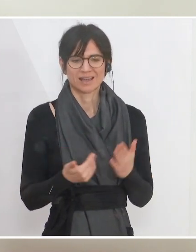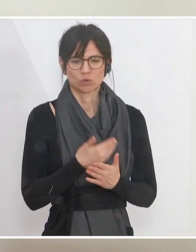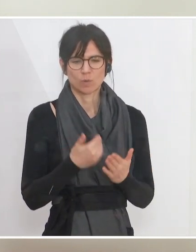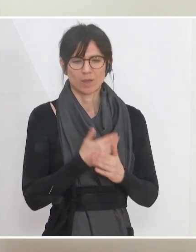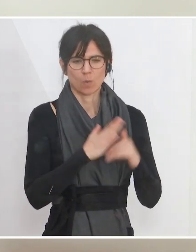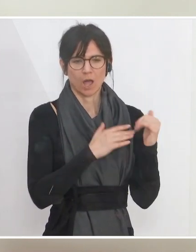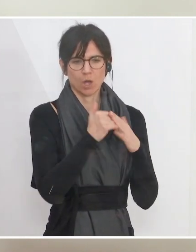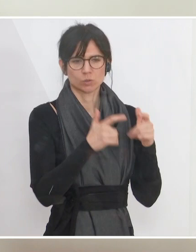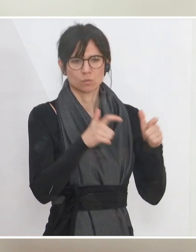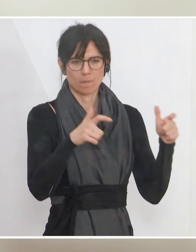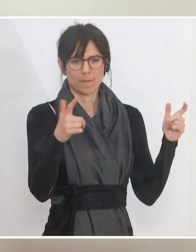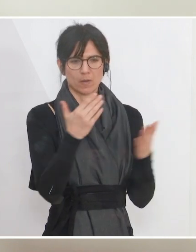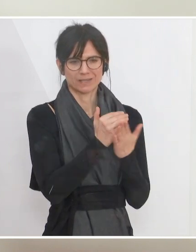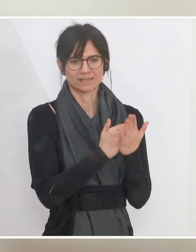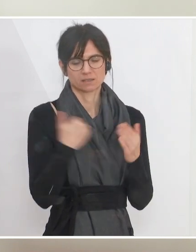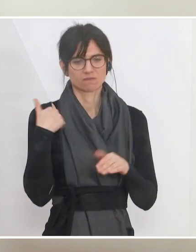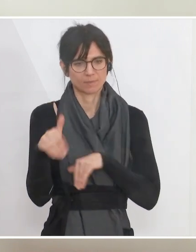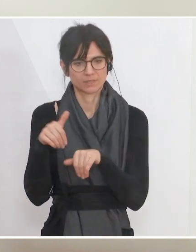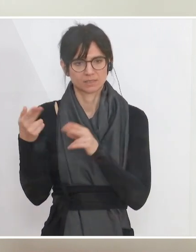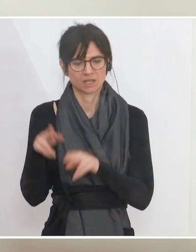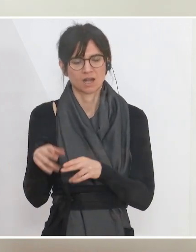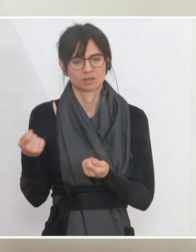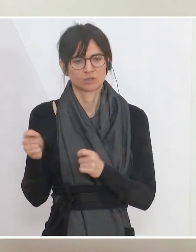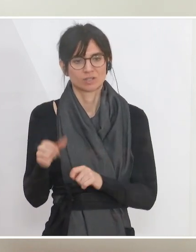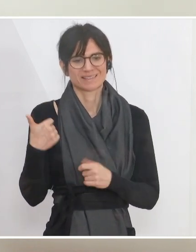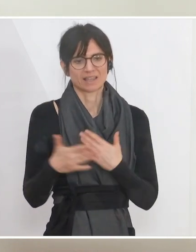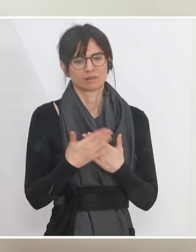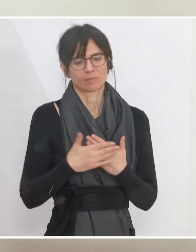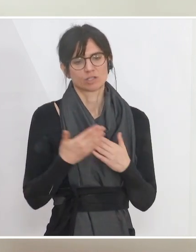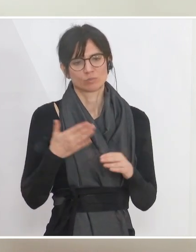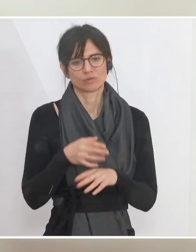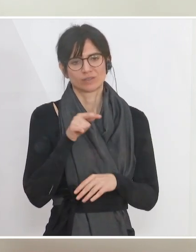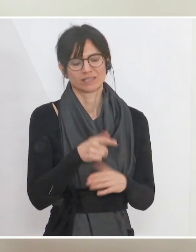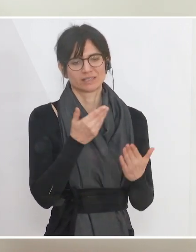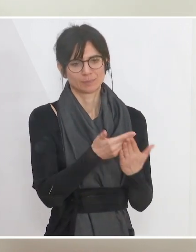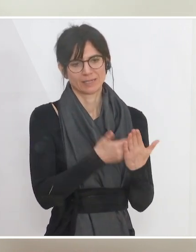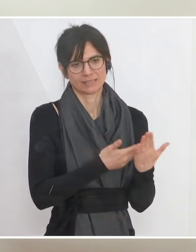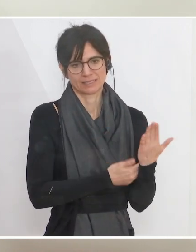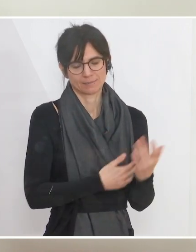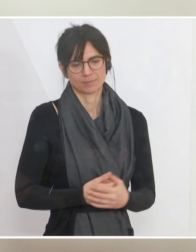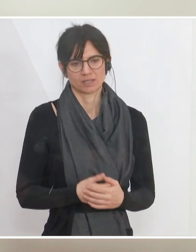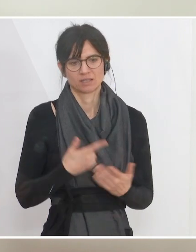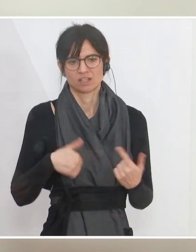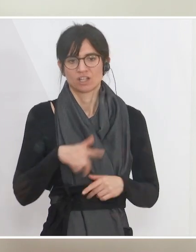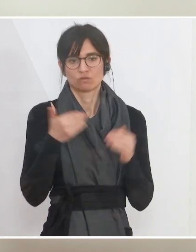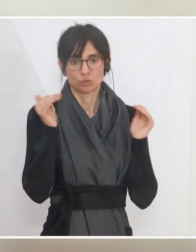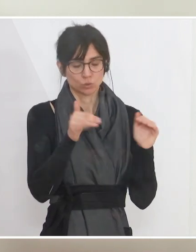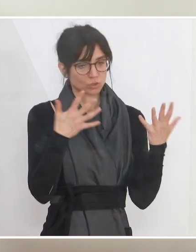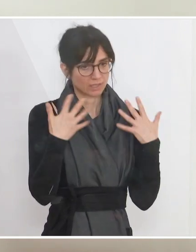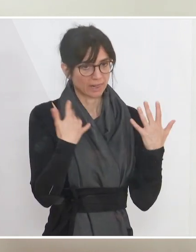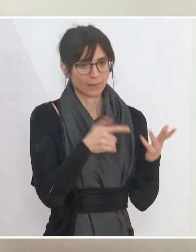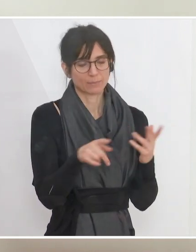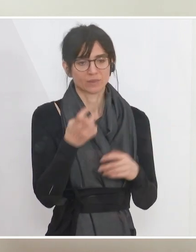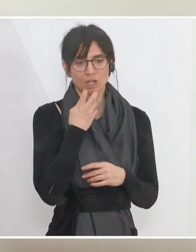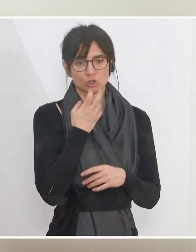wir letzte Woche im Ministerrat hier beschlossen haben, ist ein Beispiel für genau dieses Prinzip. Wir schützen unser Klima, indem wir